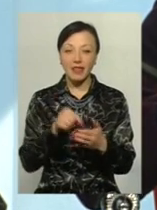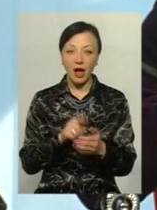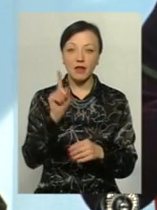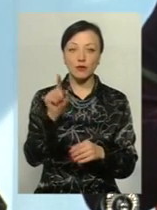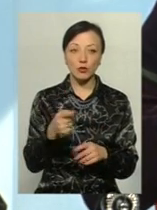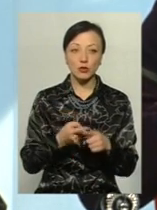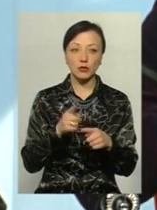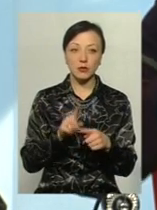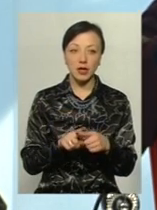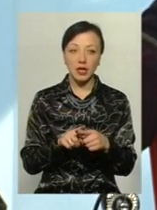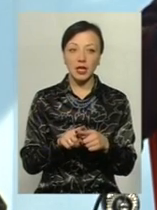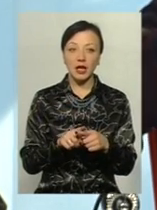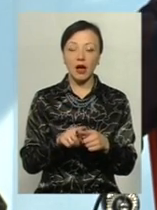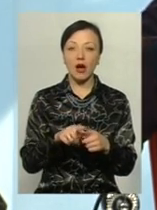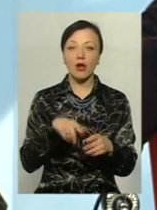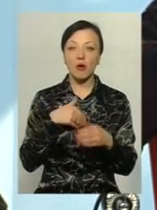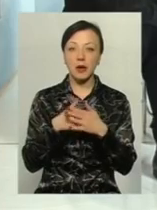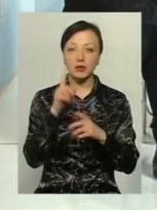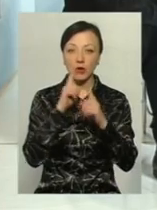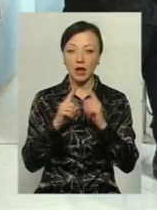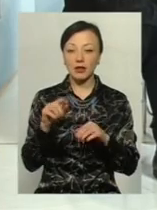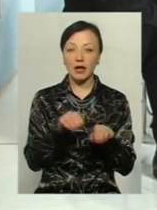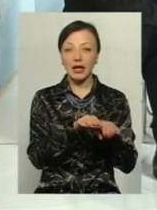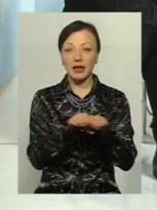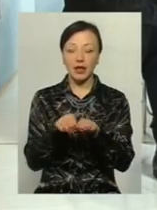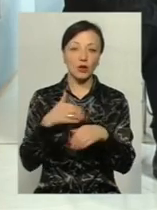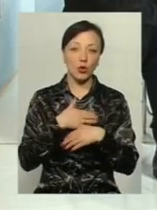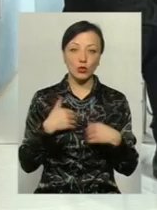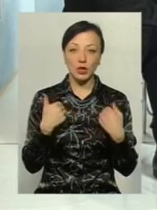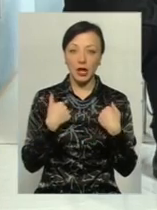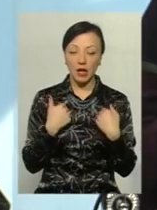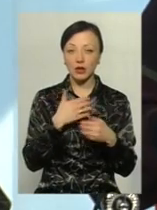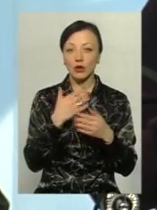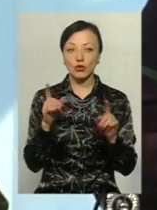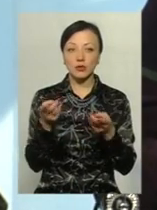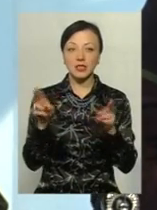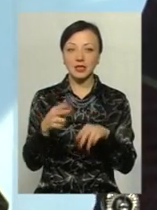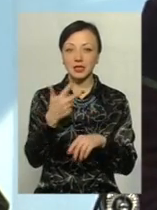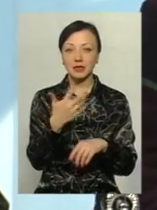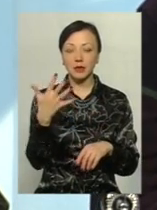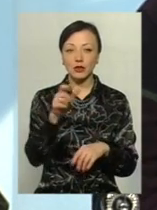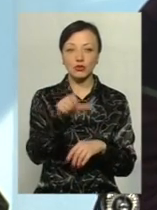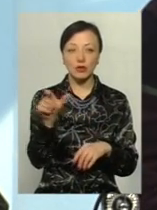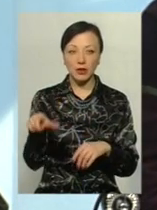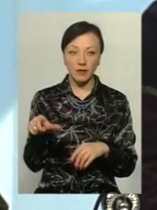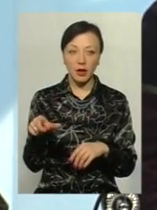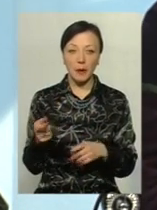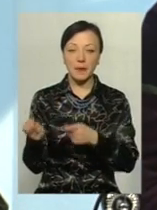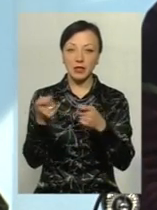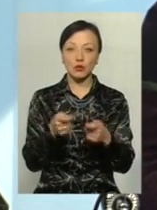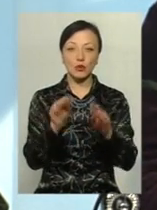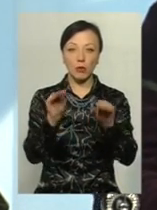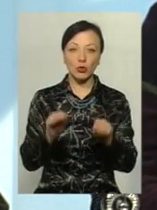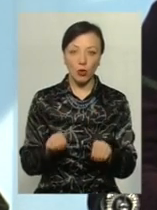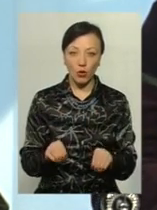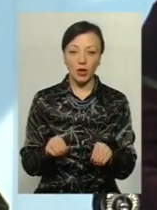цю громадську раду на якусь певну планку. І я не хочу, щоб зараз лишилось 35 чоловік, які принесуть протокол чи